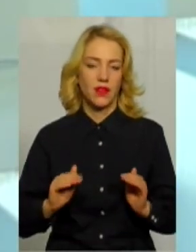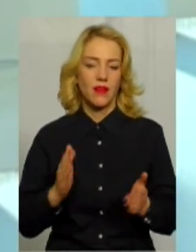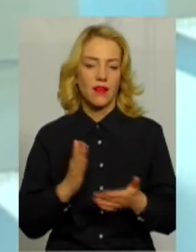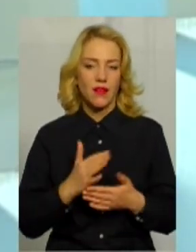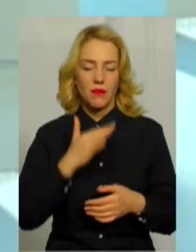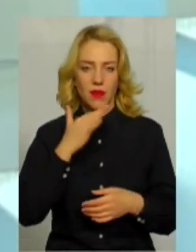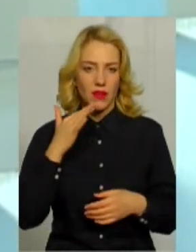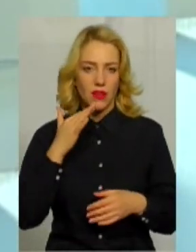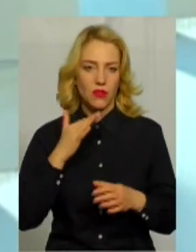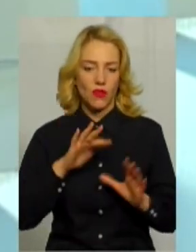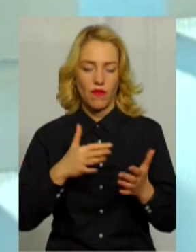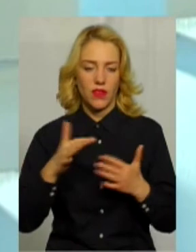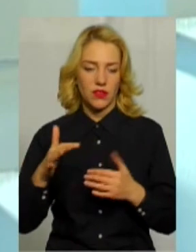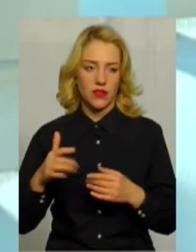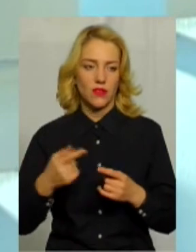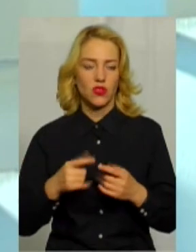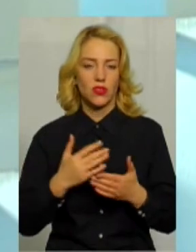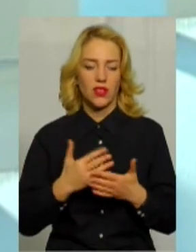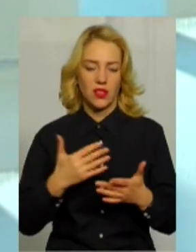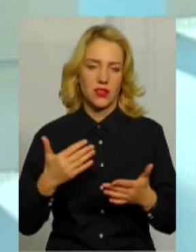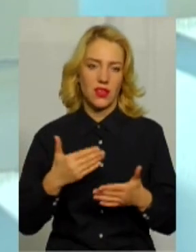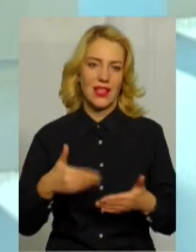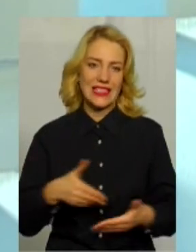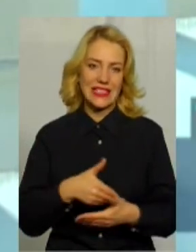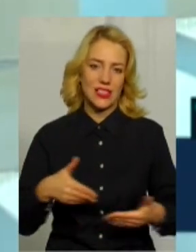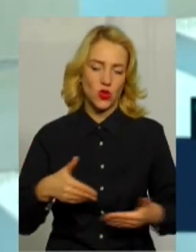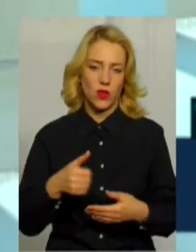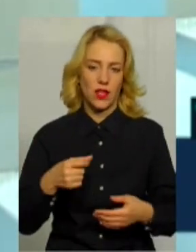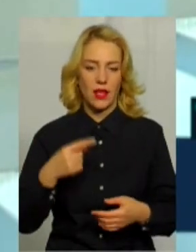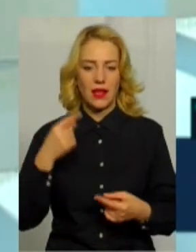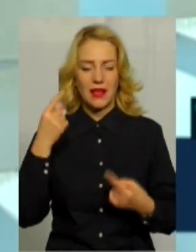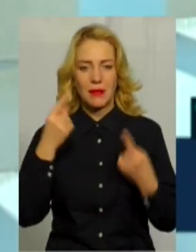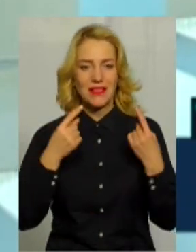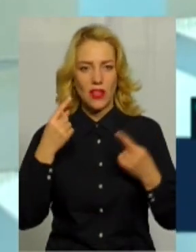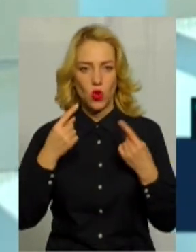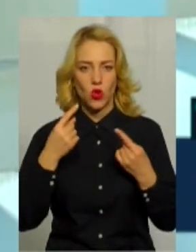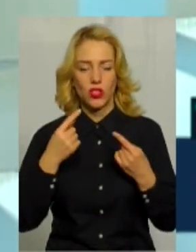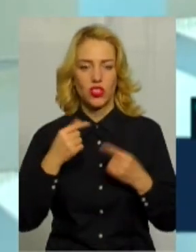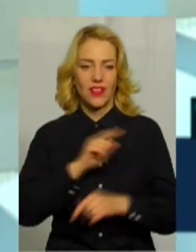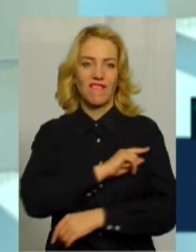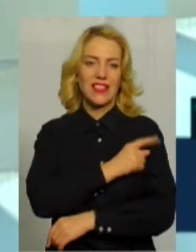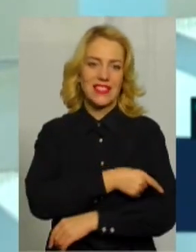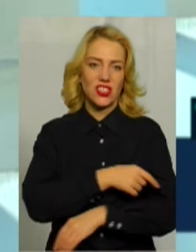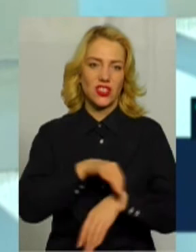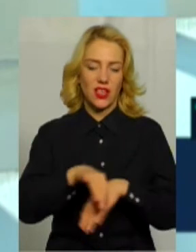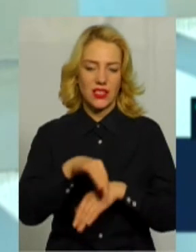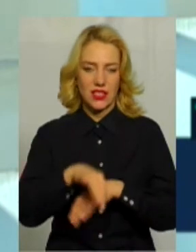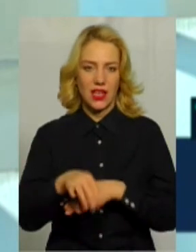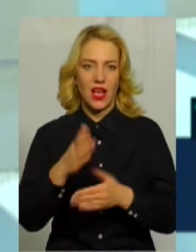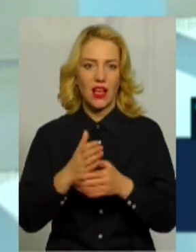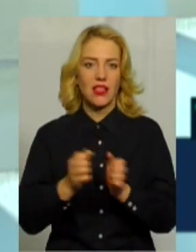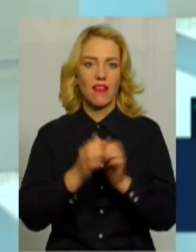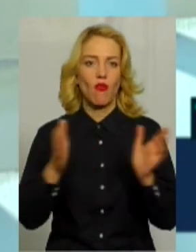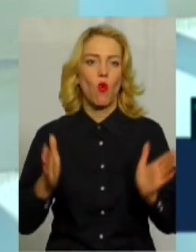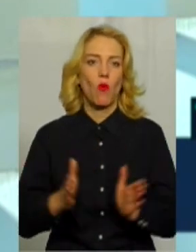ми знаємо, насилля теж різне, і сексуальне, і психологічне, фізичне насилля. А дуже часто воно буває і в комплексі. І